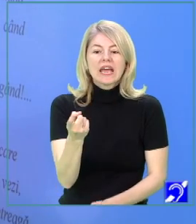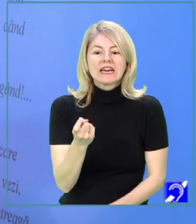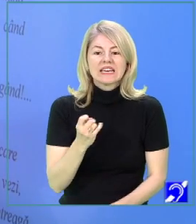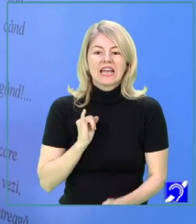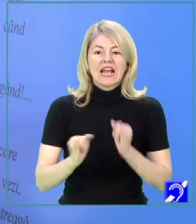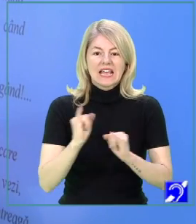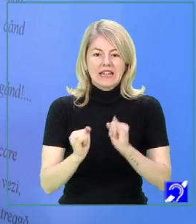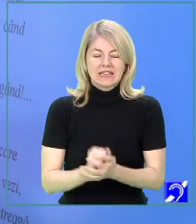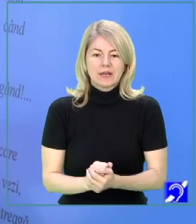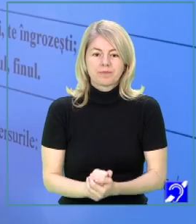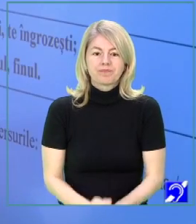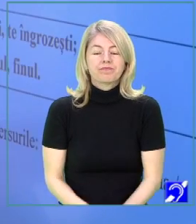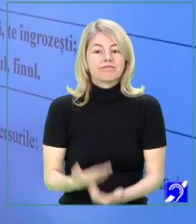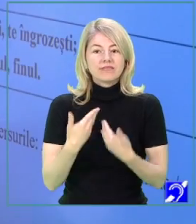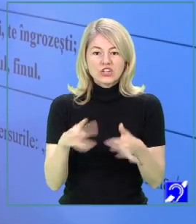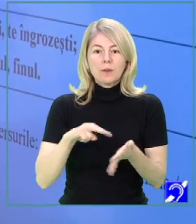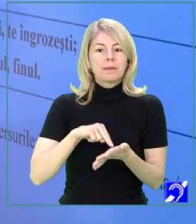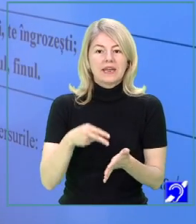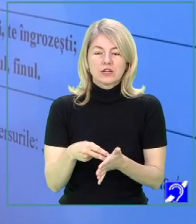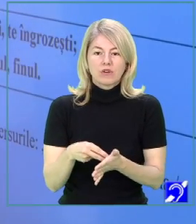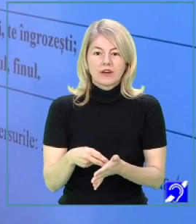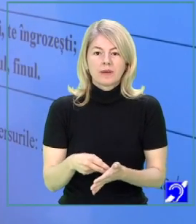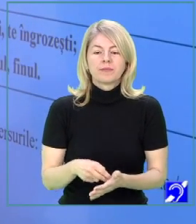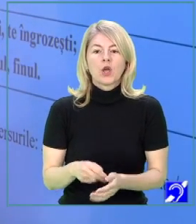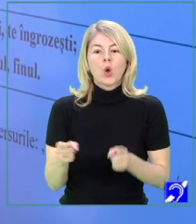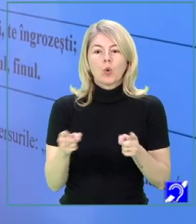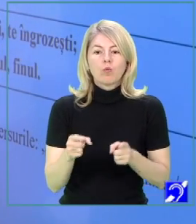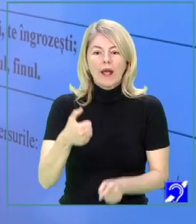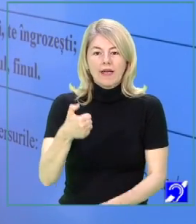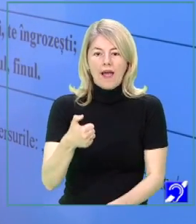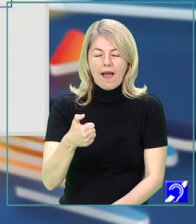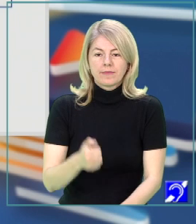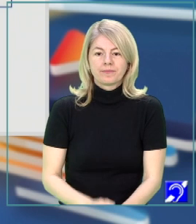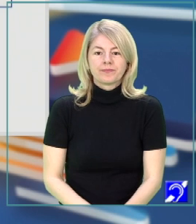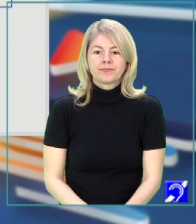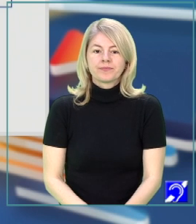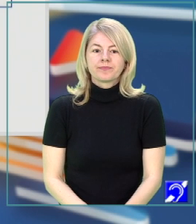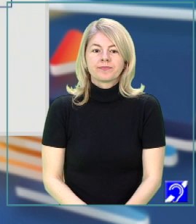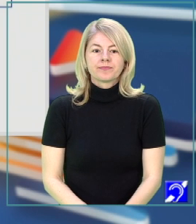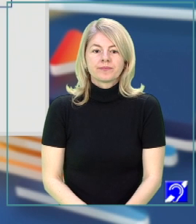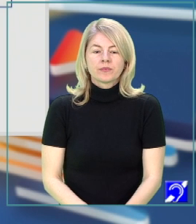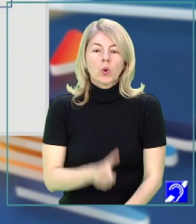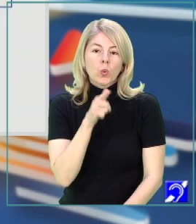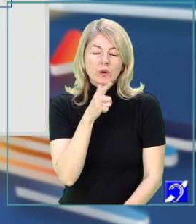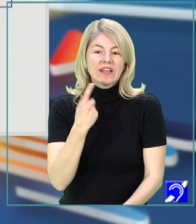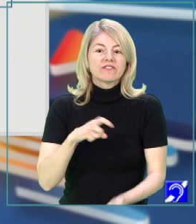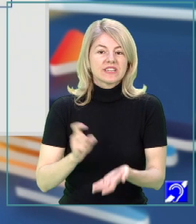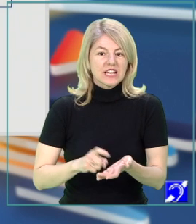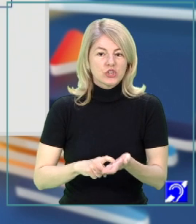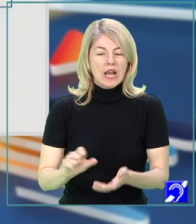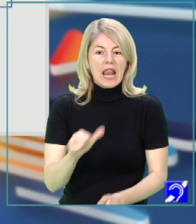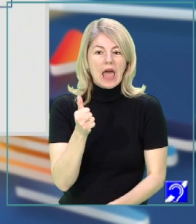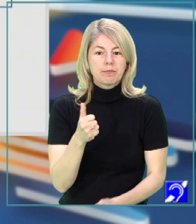Bun, începem rezolvarea cu secțiunea A a subiectului întâi, unde vi se cere la